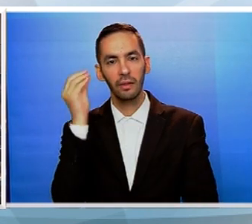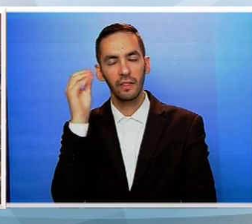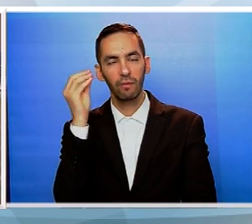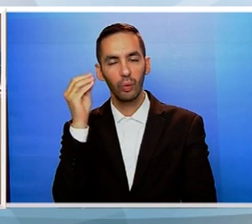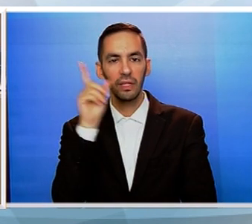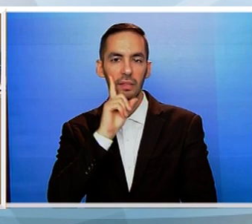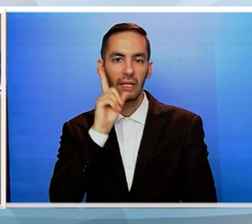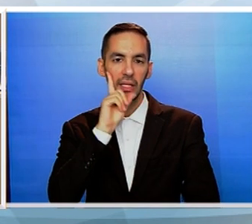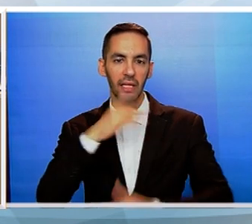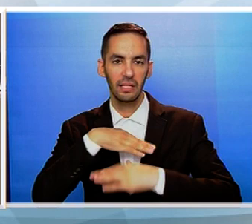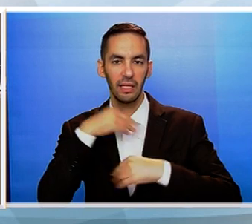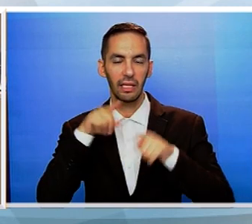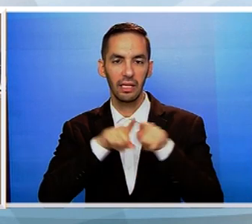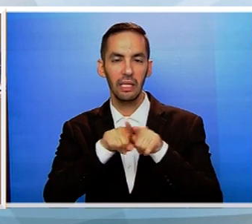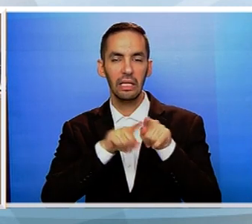συνάδελφοι,